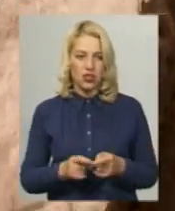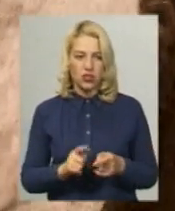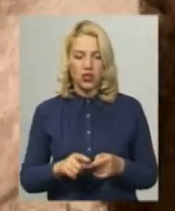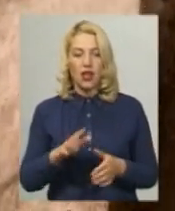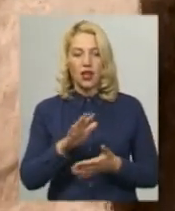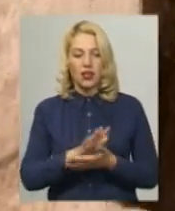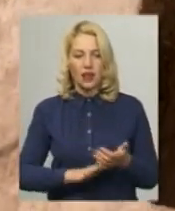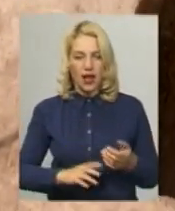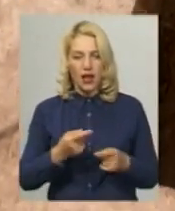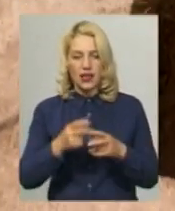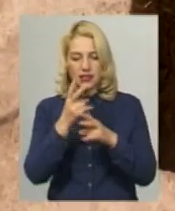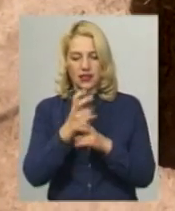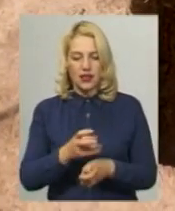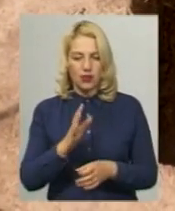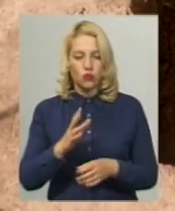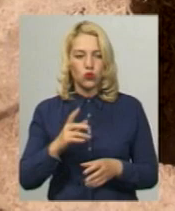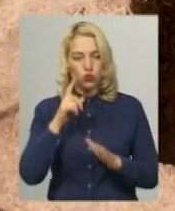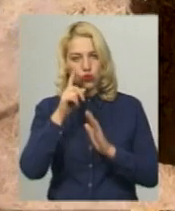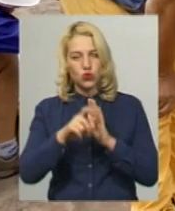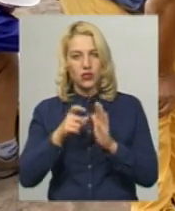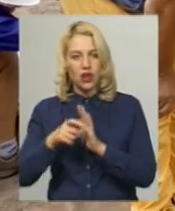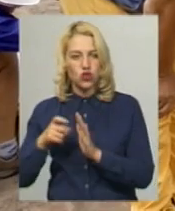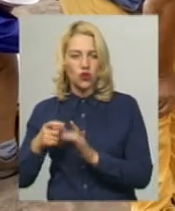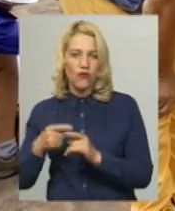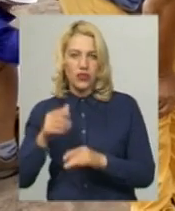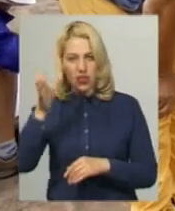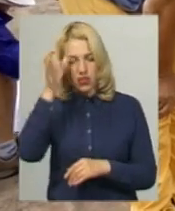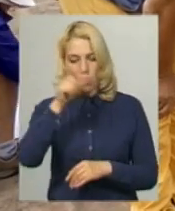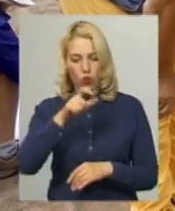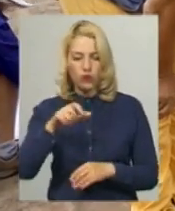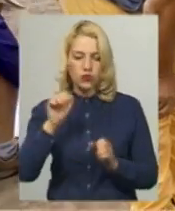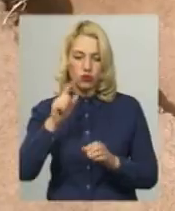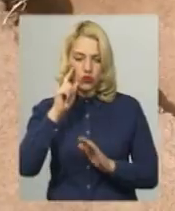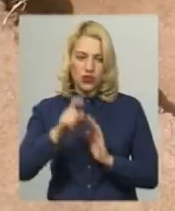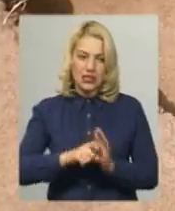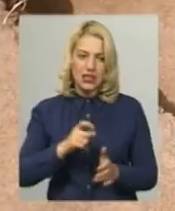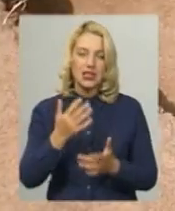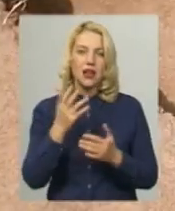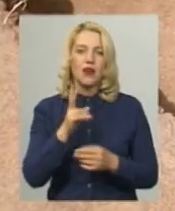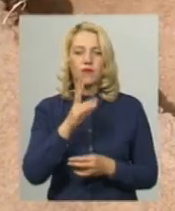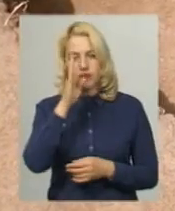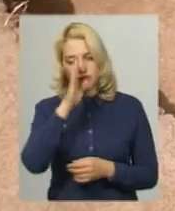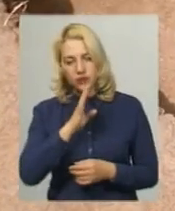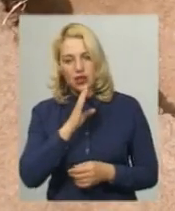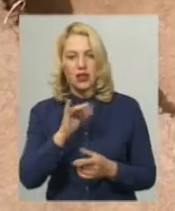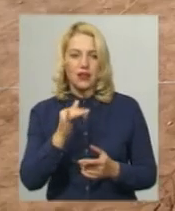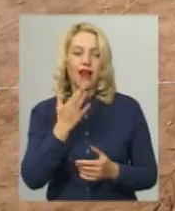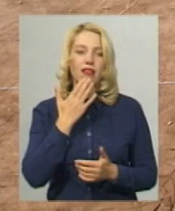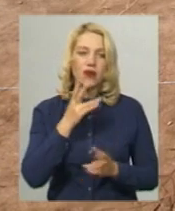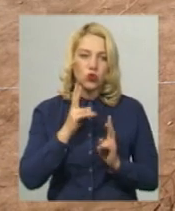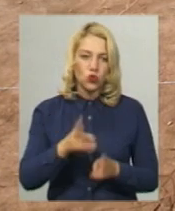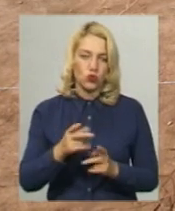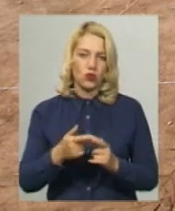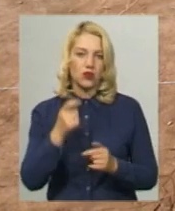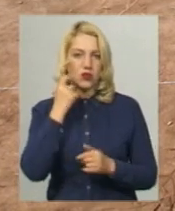скелет досліджуватимуть науковці. За словами Віктора Вєтрова, антропологи зможуть визначити сталь, людини, вік, етнічну приналежність, це зробити висновки, як людина